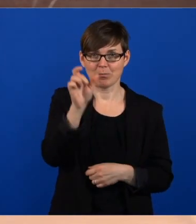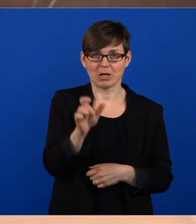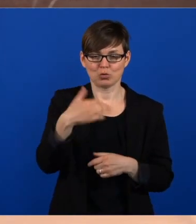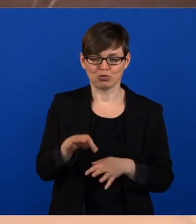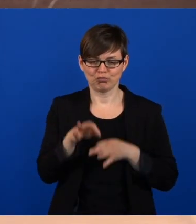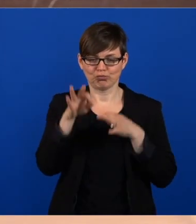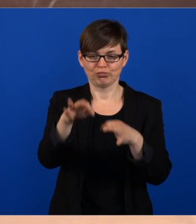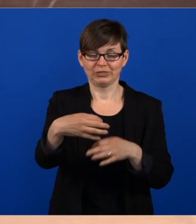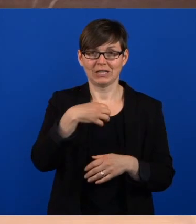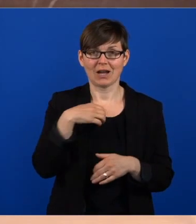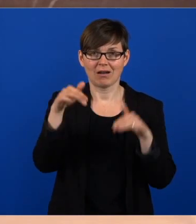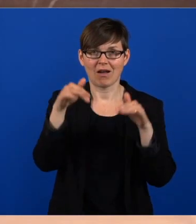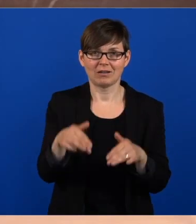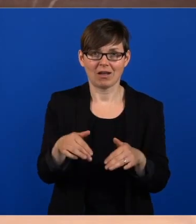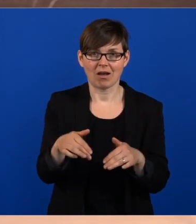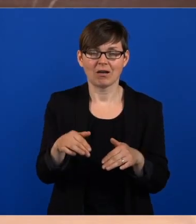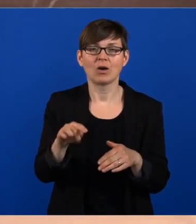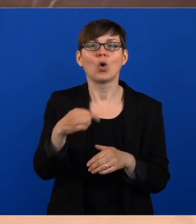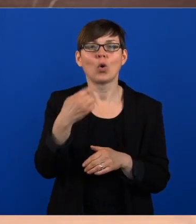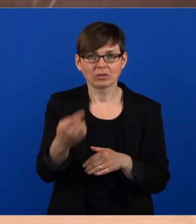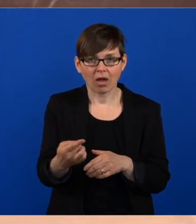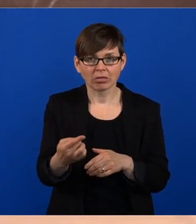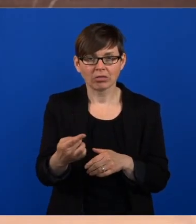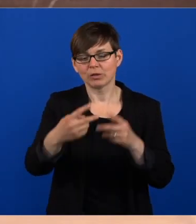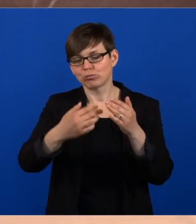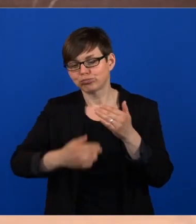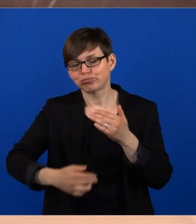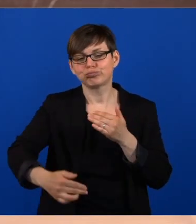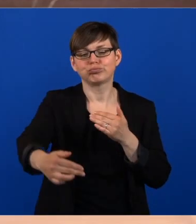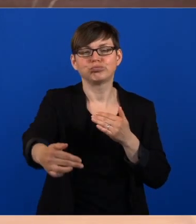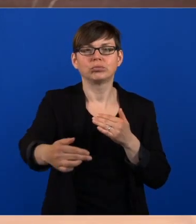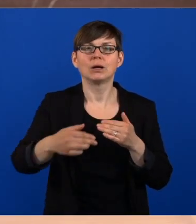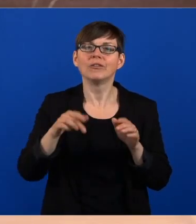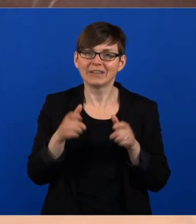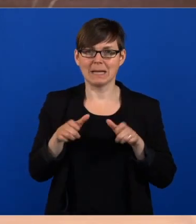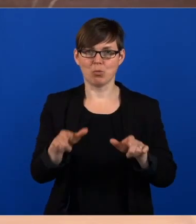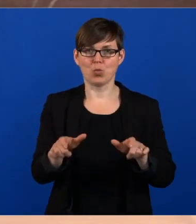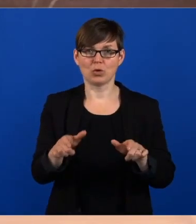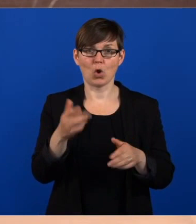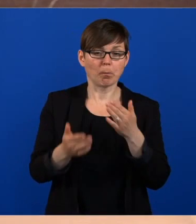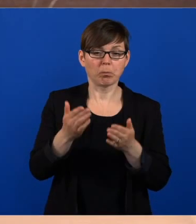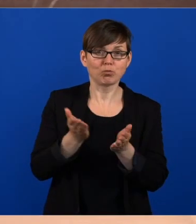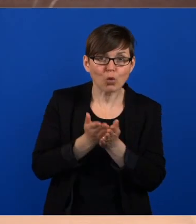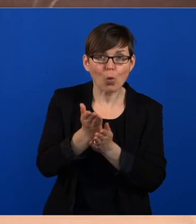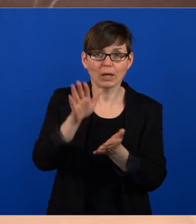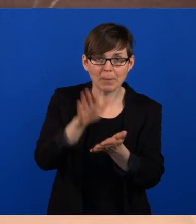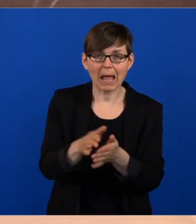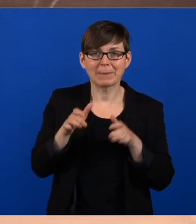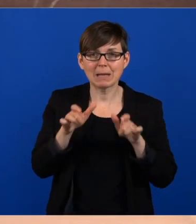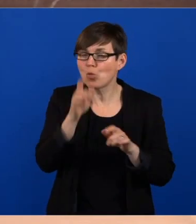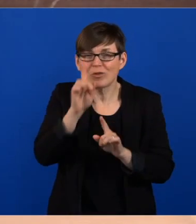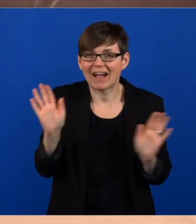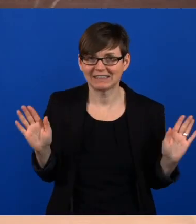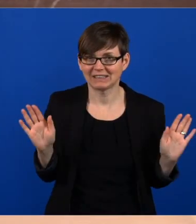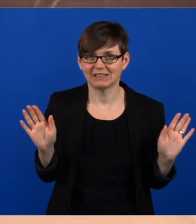zu einer mindestens, sagen wir mal, zeitweisen Immunitätslage führt. Und genau wissen wird man